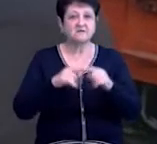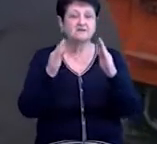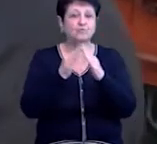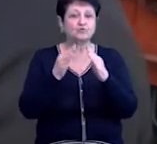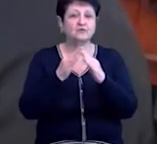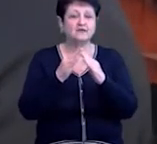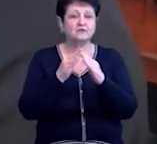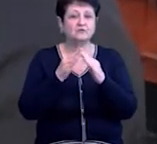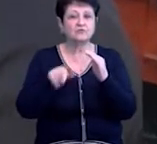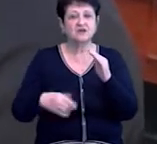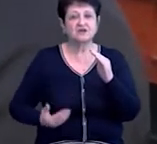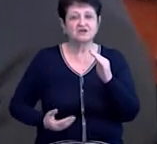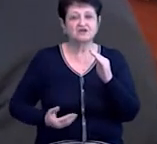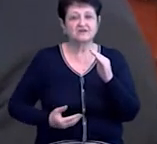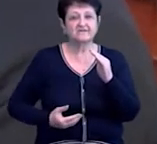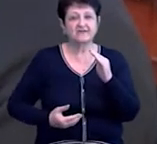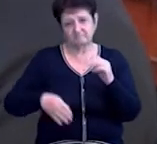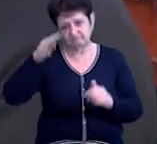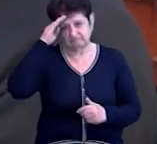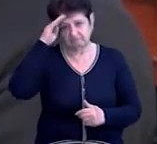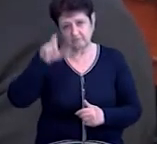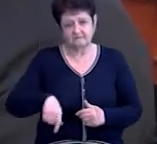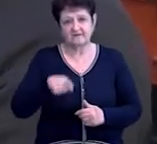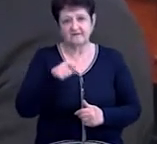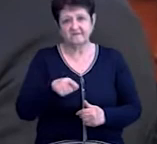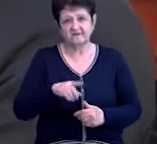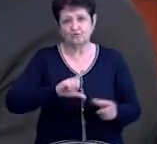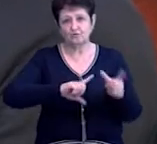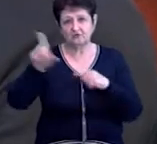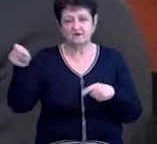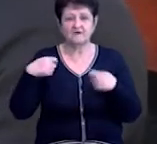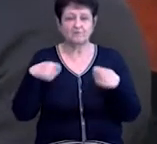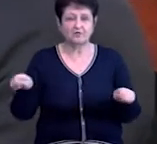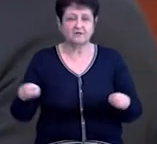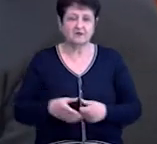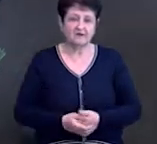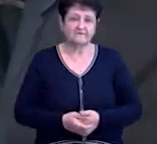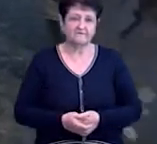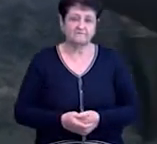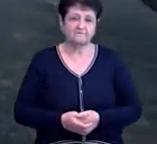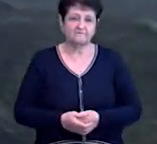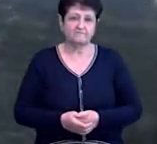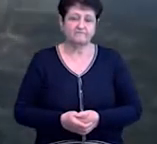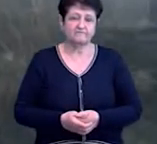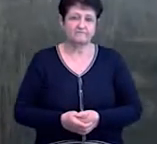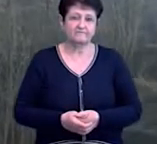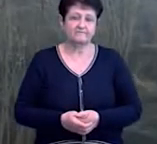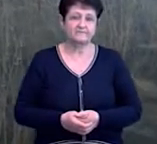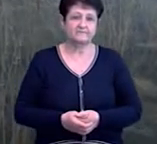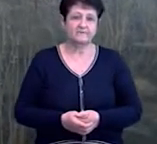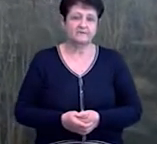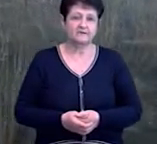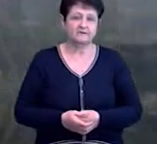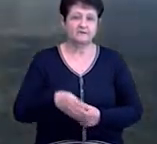в цьому будинку живе Паша Гончар, але він з'їхав, продав його Ігорю. От, власне, який власник наступного будинку. Тобто,